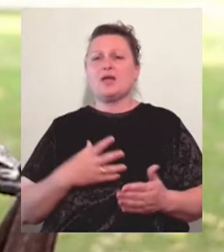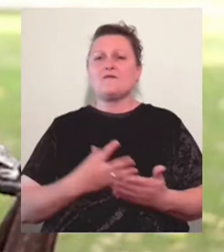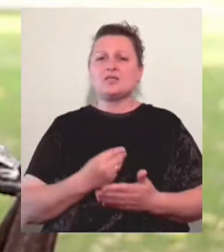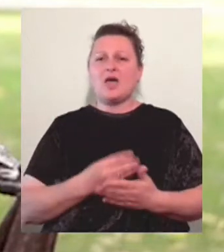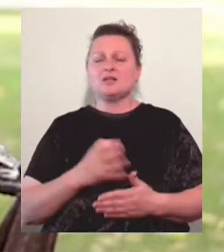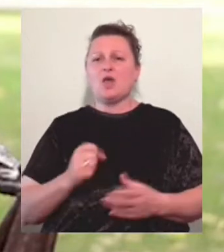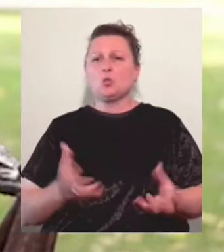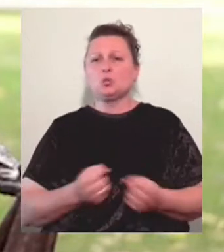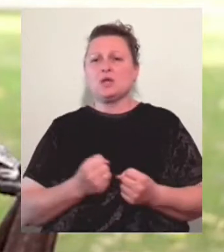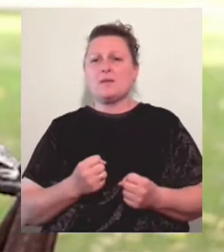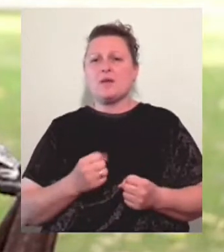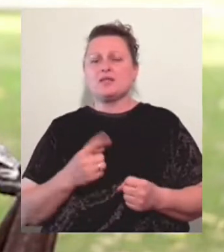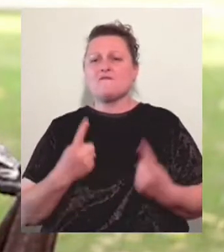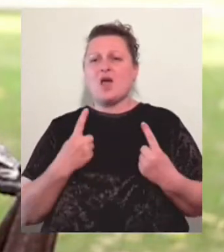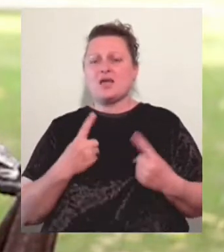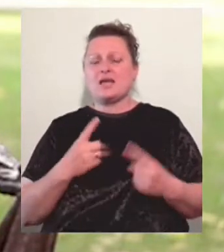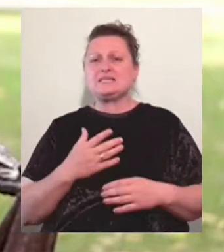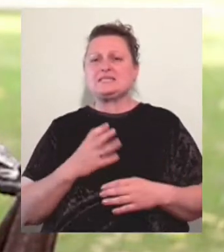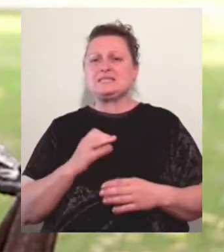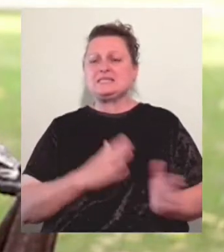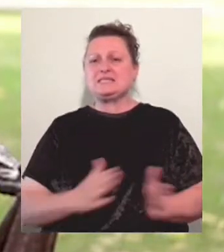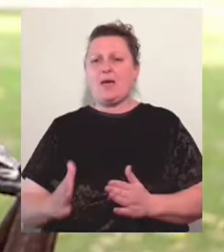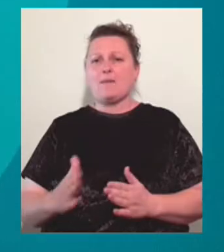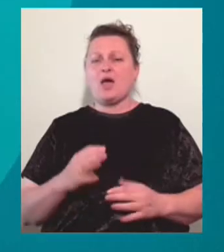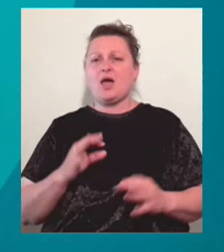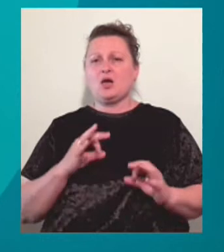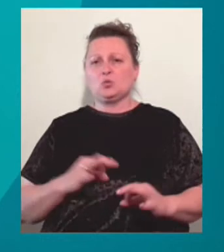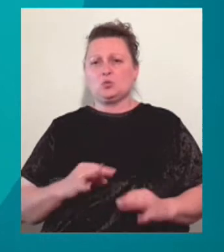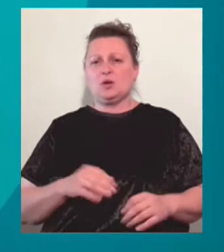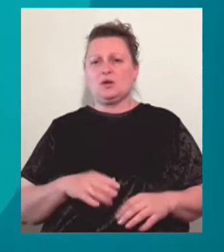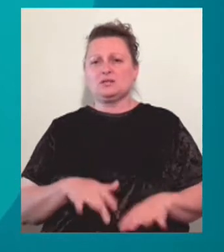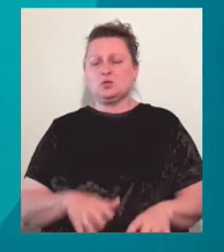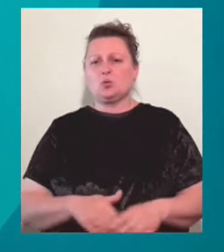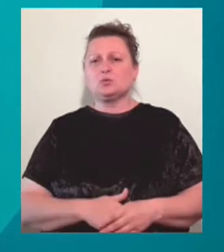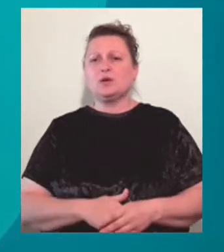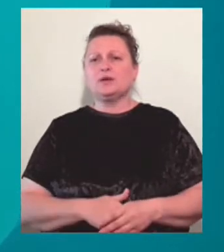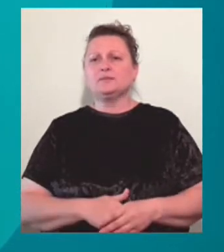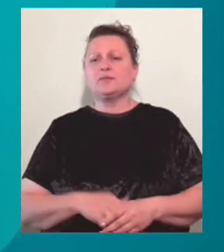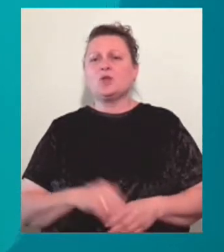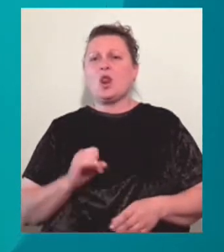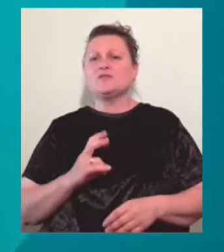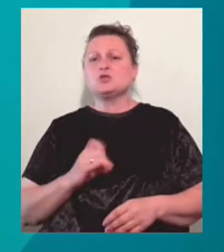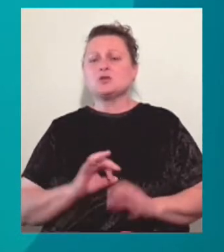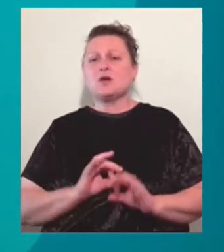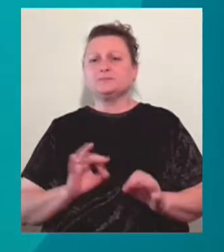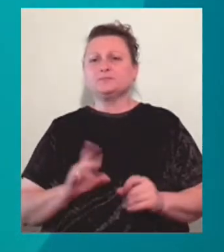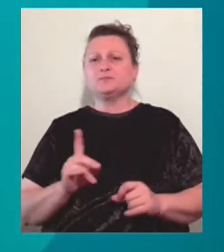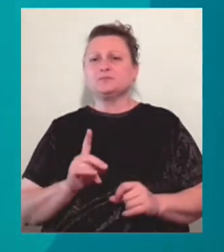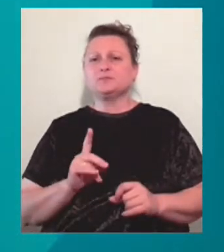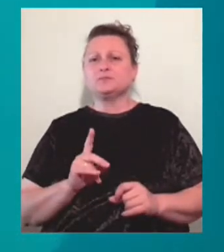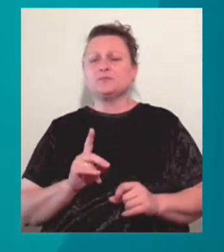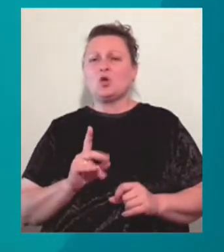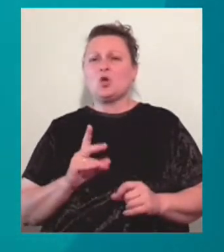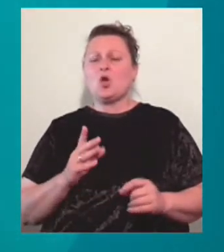утримання великої системи кримінально-виконавчої служби. За словами Олени Висоцької, комплекси, де були